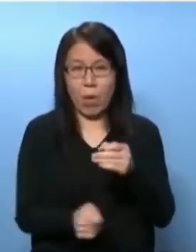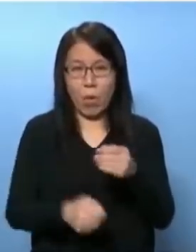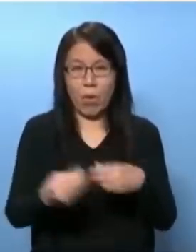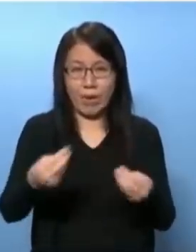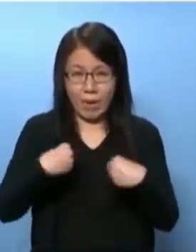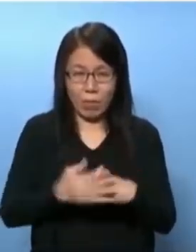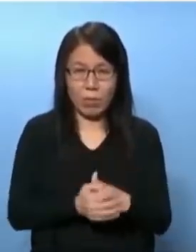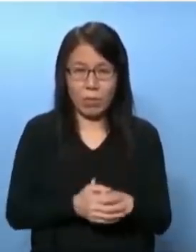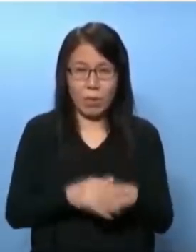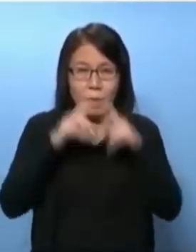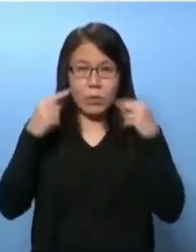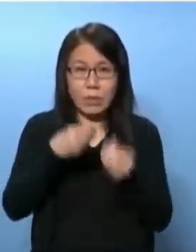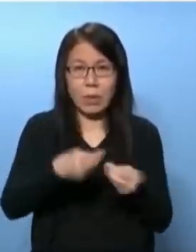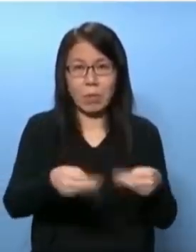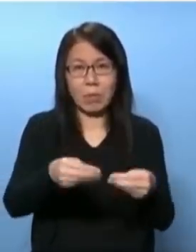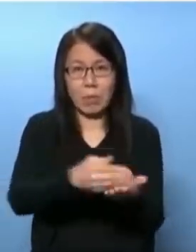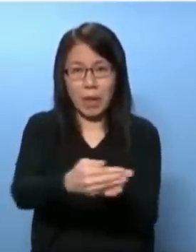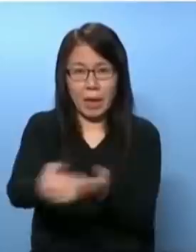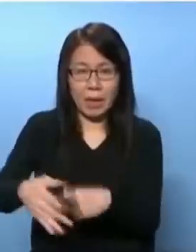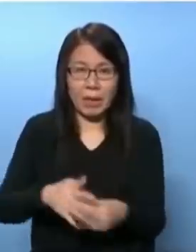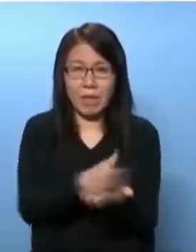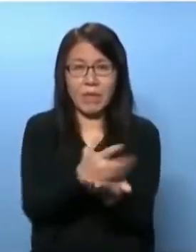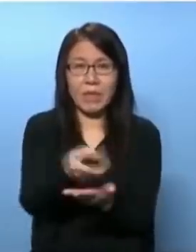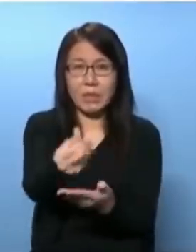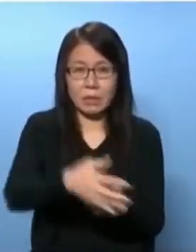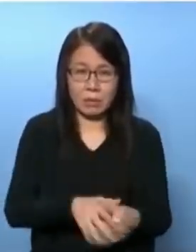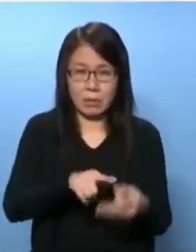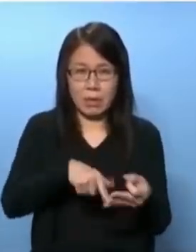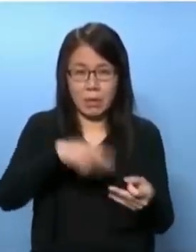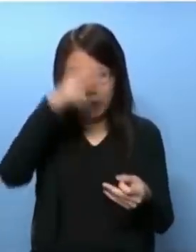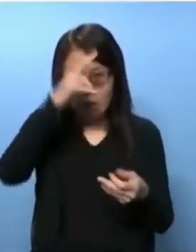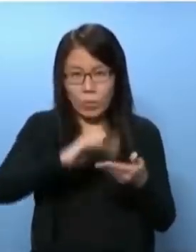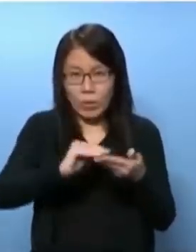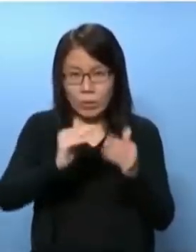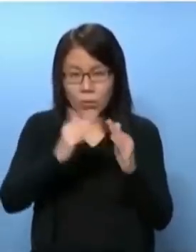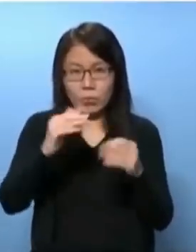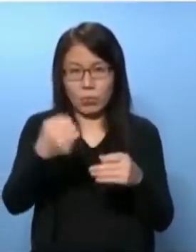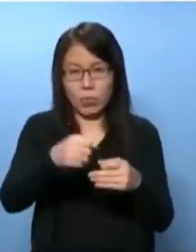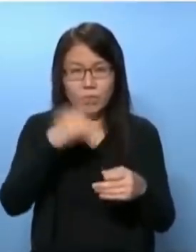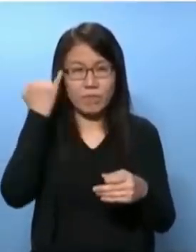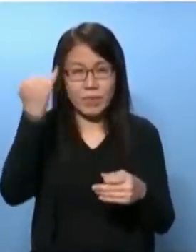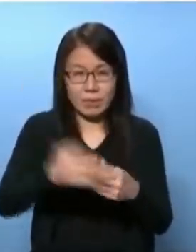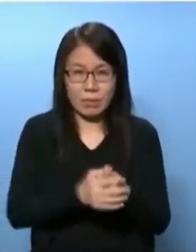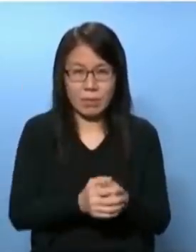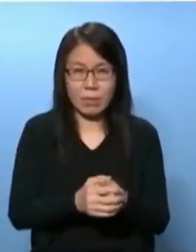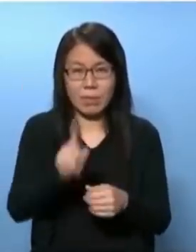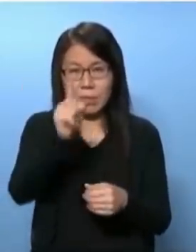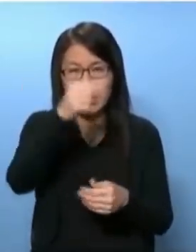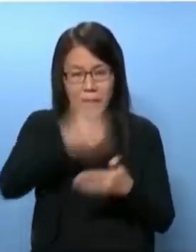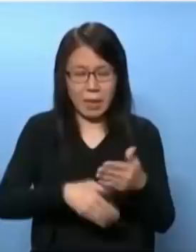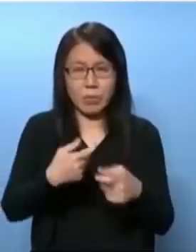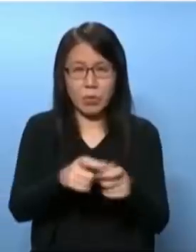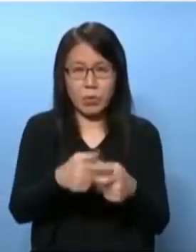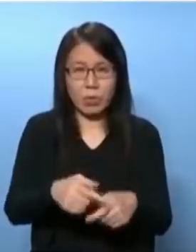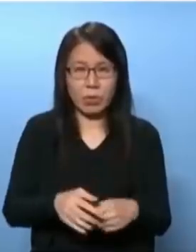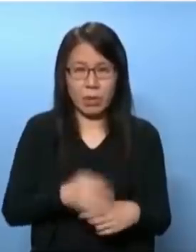接着派口罩原来是分钱的陈少祠都不知道的其实都很可憐啊为什麽要减下陈少祠的工资又